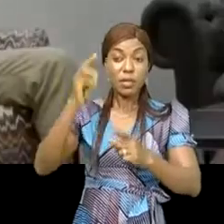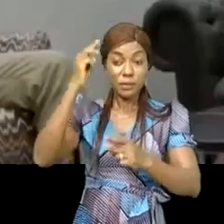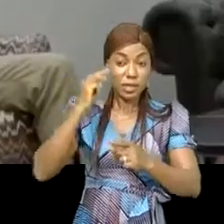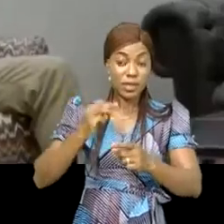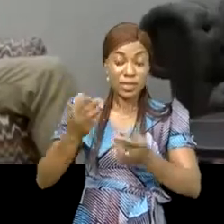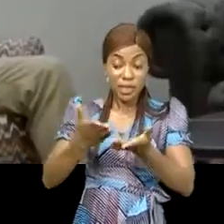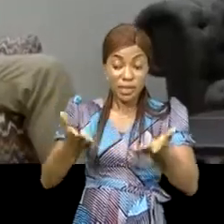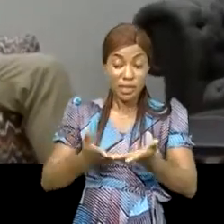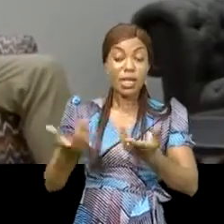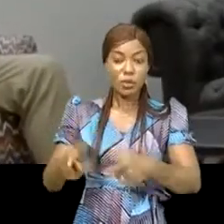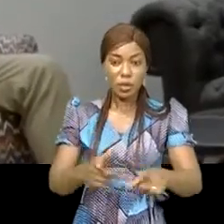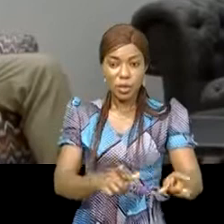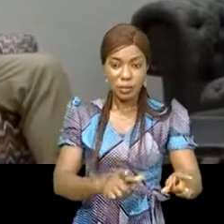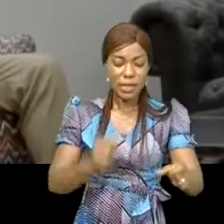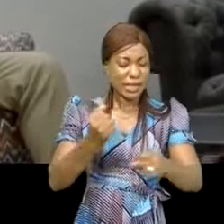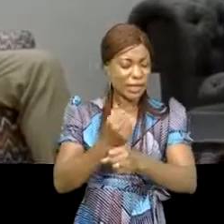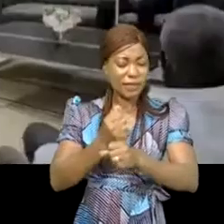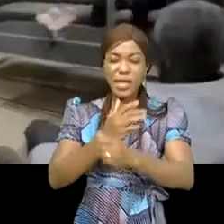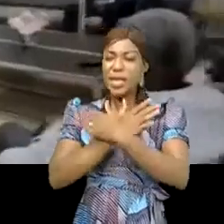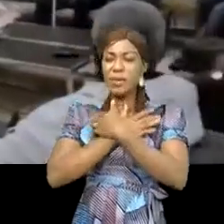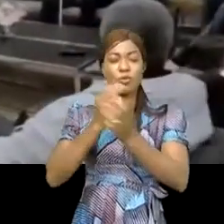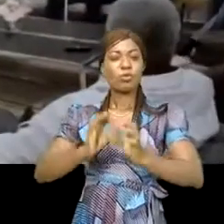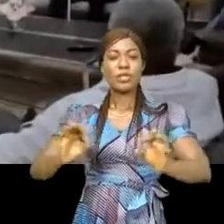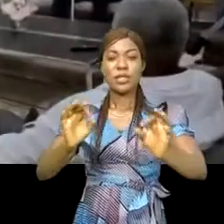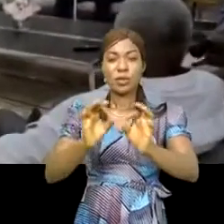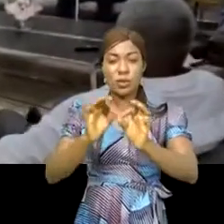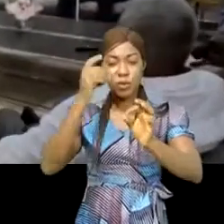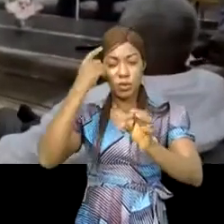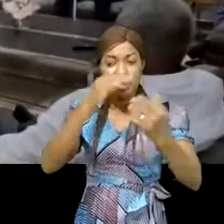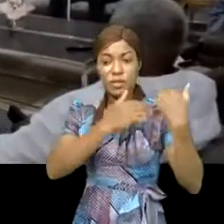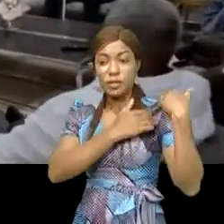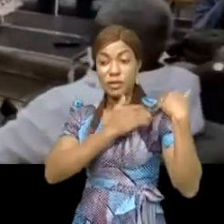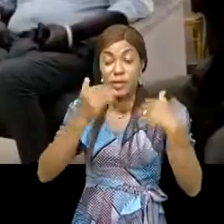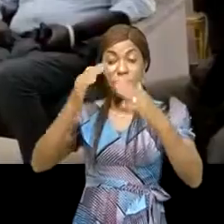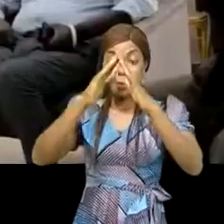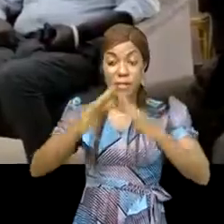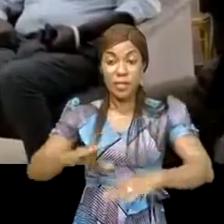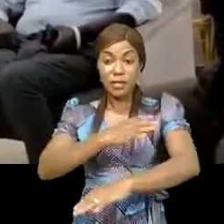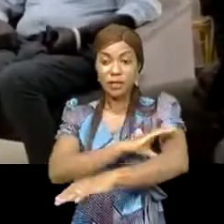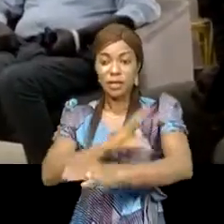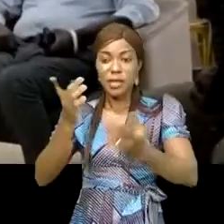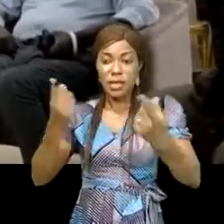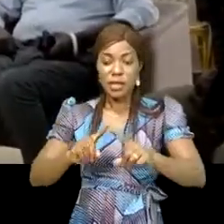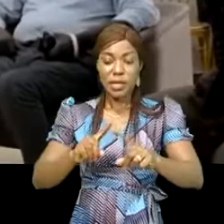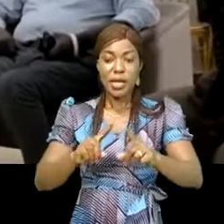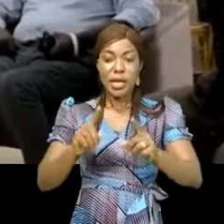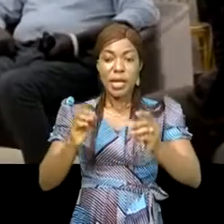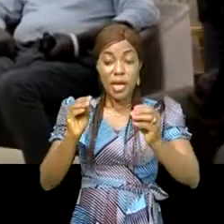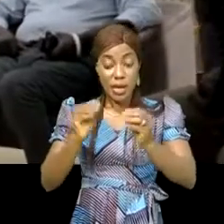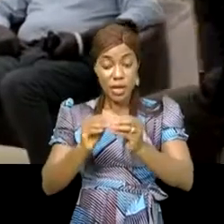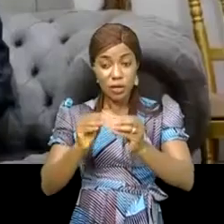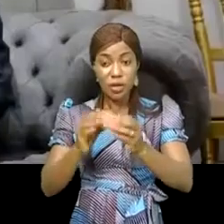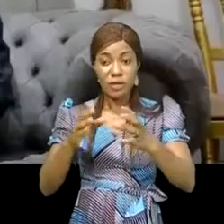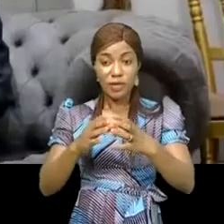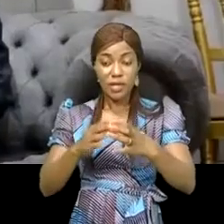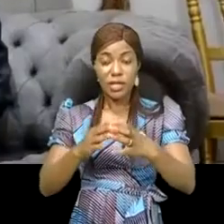Une journée sans repos pour les chefs de la maison civile du chef de l'État qui a fini les séances du travail par les chefs coutumiers composés